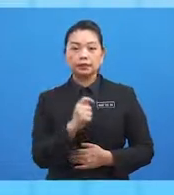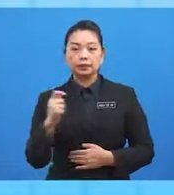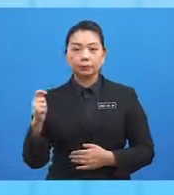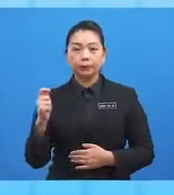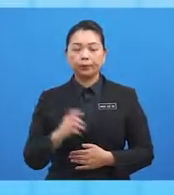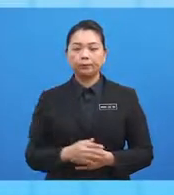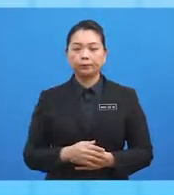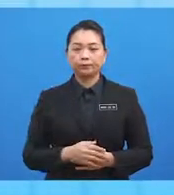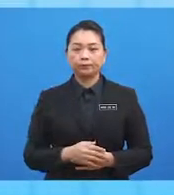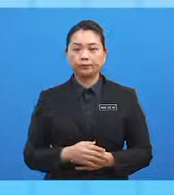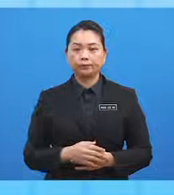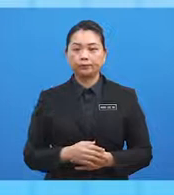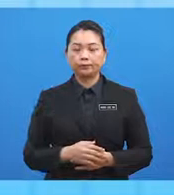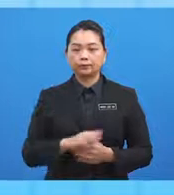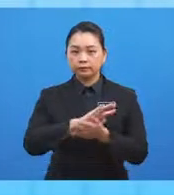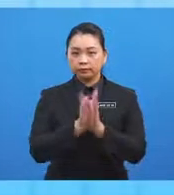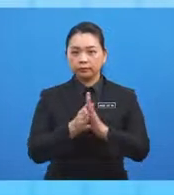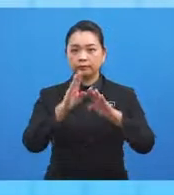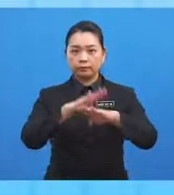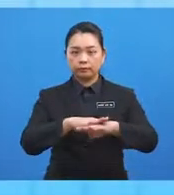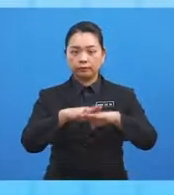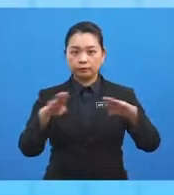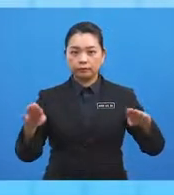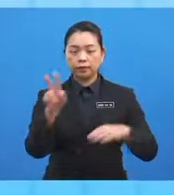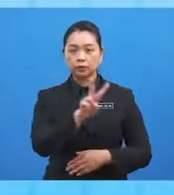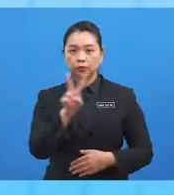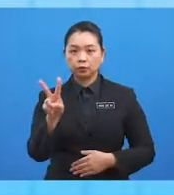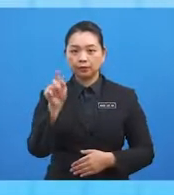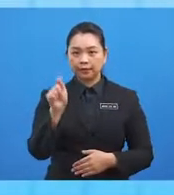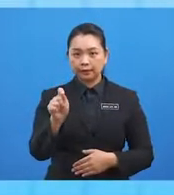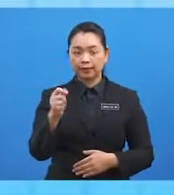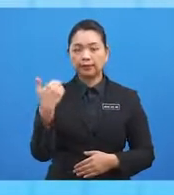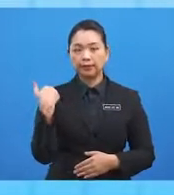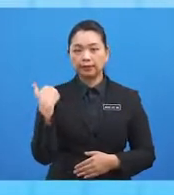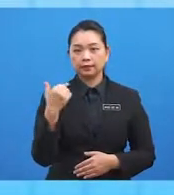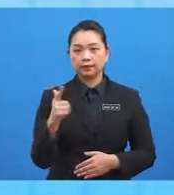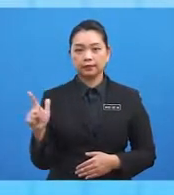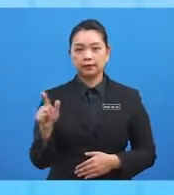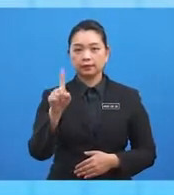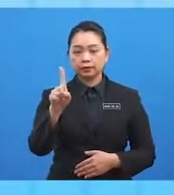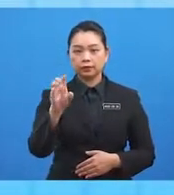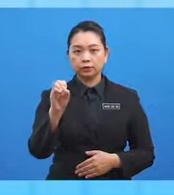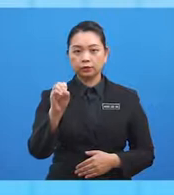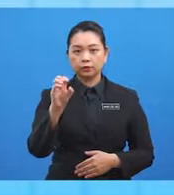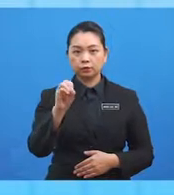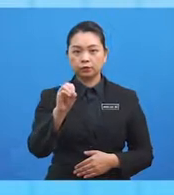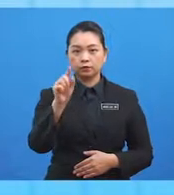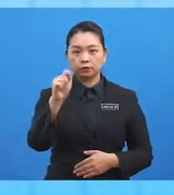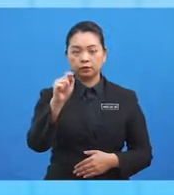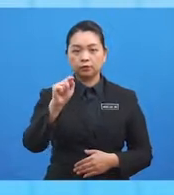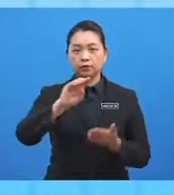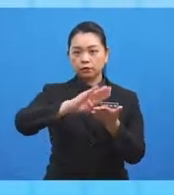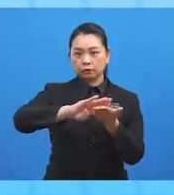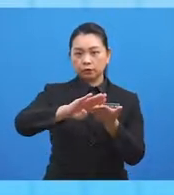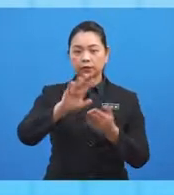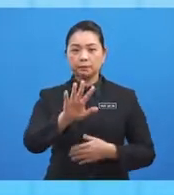Maka, beza longitude bagi kedua-dua titik ini ialah 100 darjah tolak